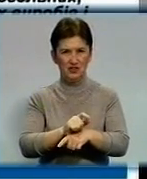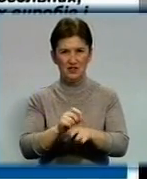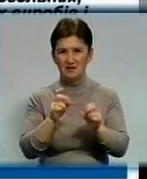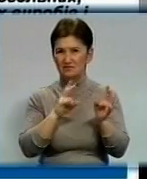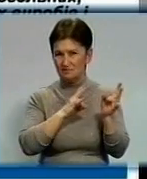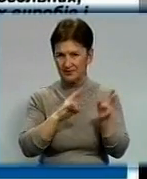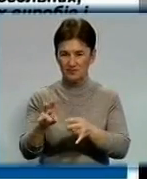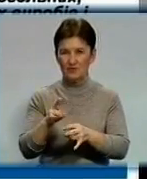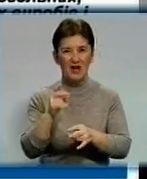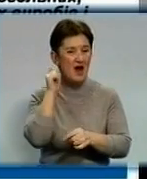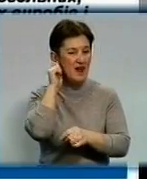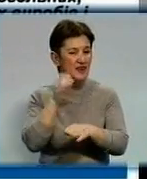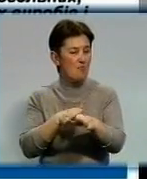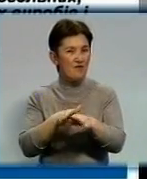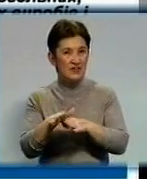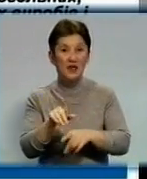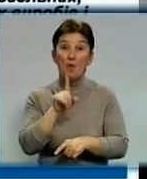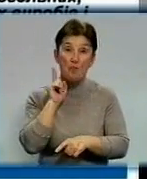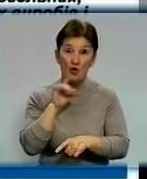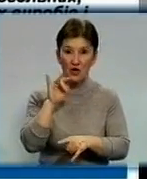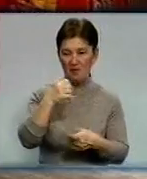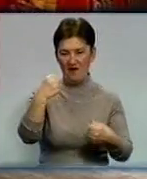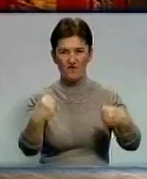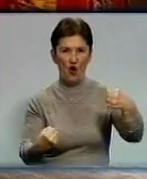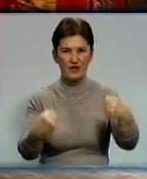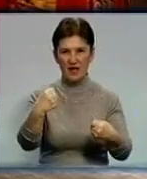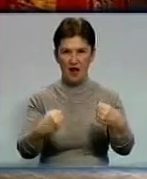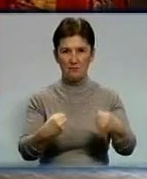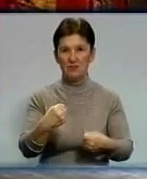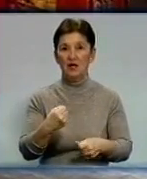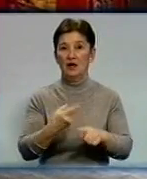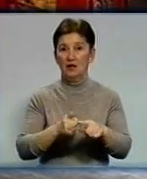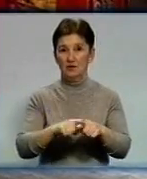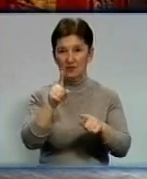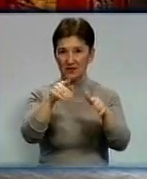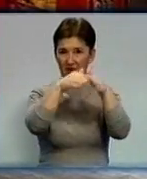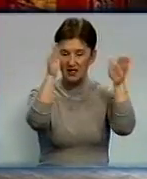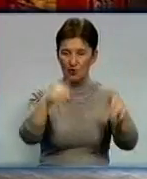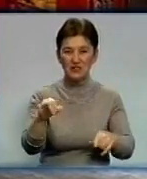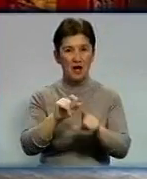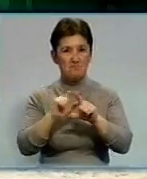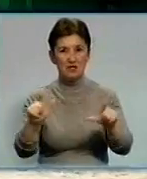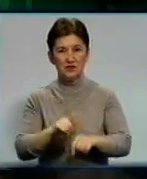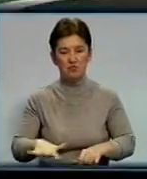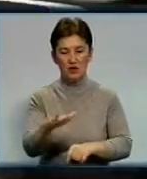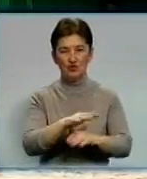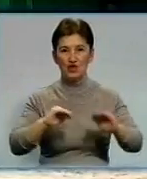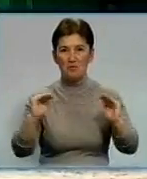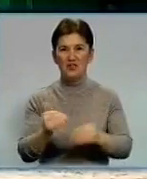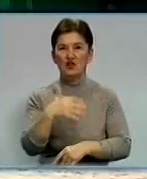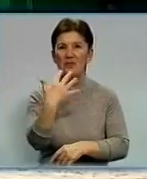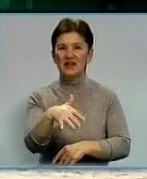споживачів – неповнолітнім, молоді та водіям автомобілів. Обмеження стосуватиметься кіосків та магазинів площею менше 50